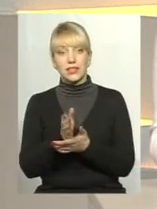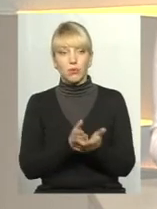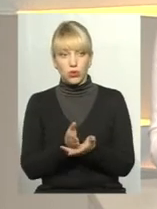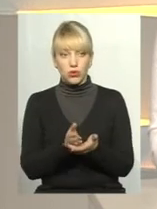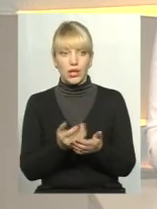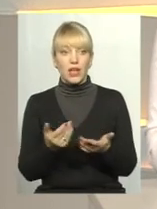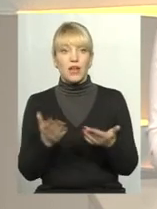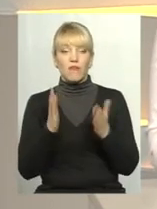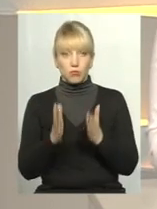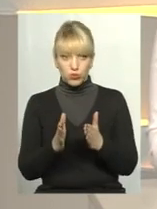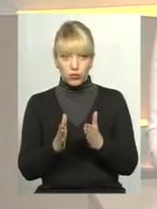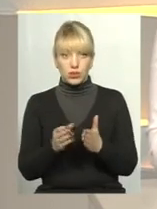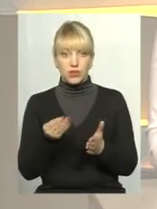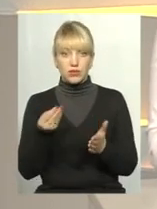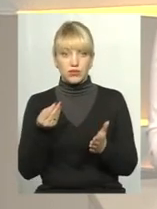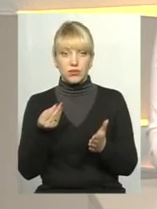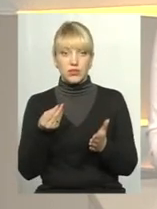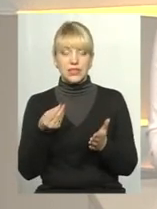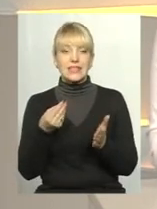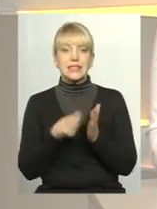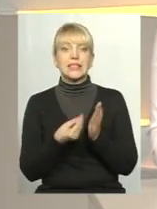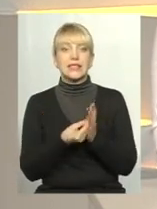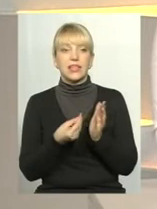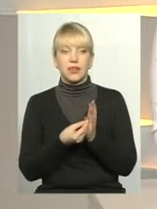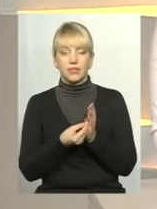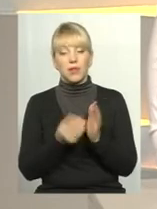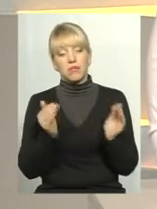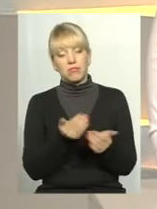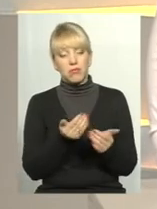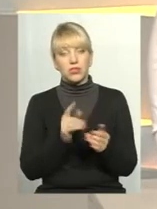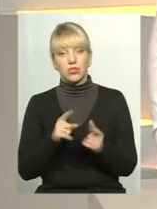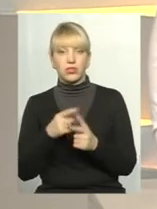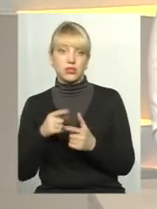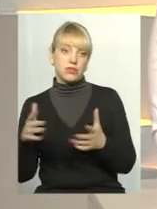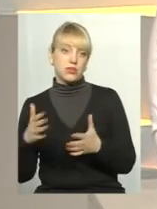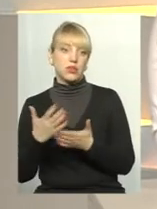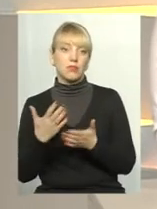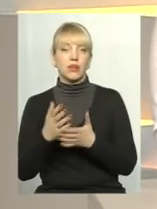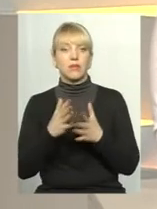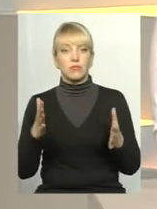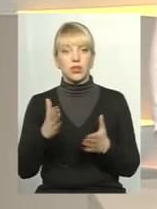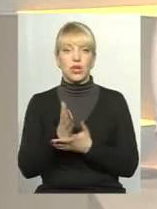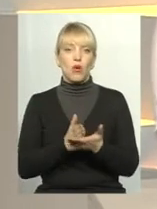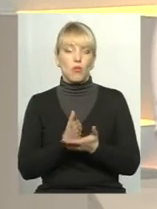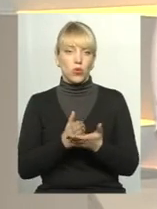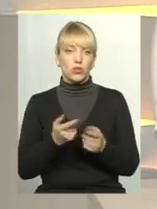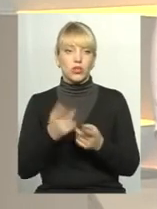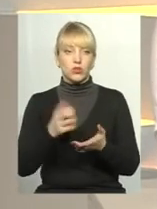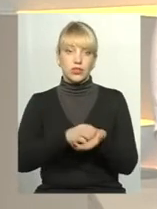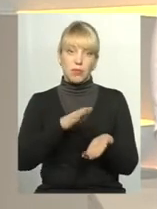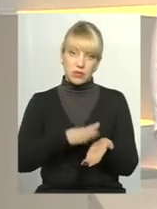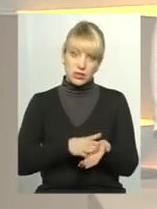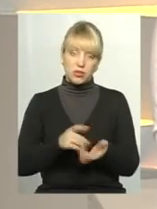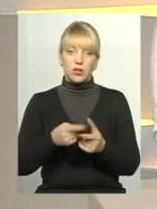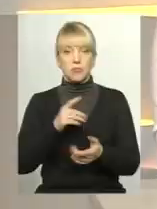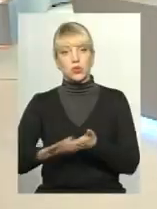будуть в ціні? Більші, менші? Через те, що зараз більшість послуг, якщо в тебе є направлення, ти записуєш, ти цю послуг отримуєш